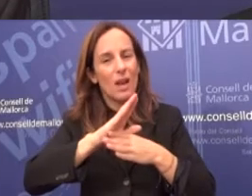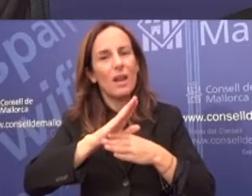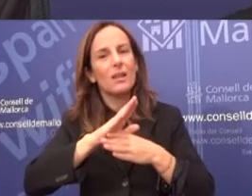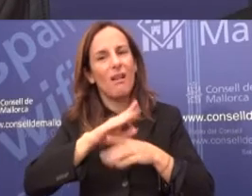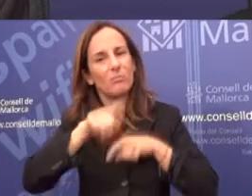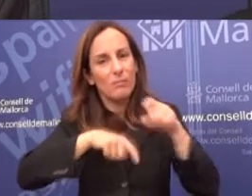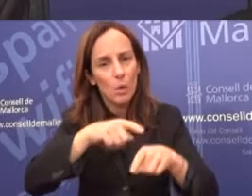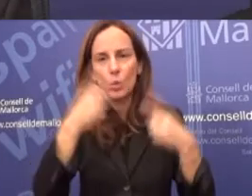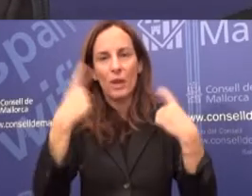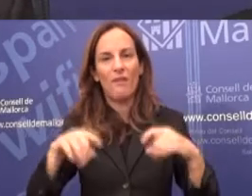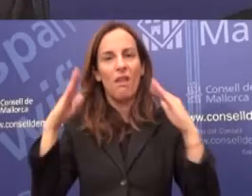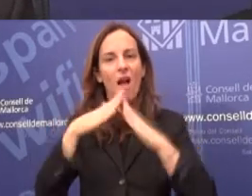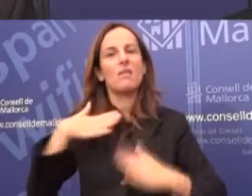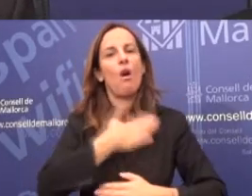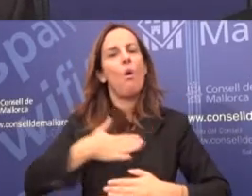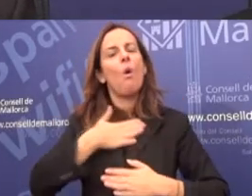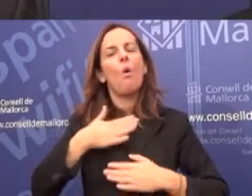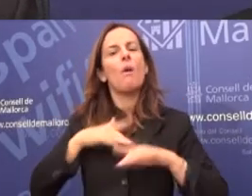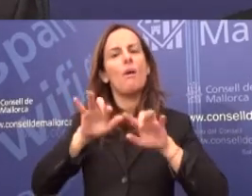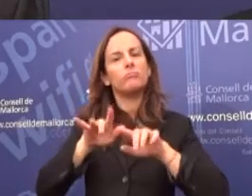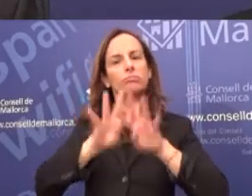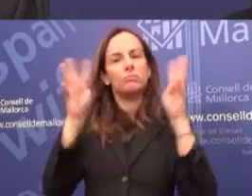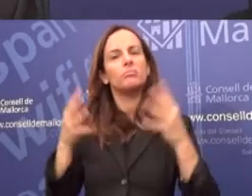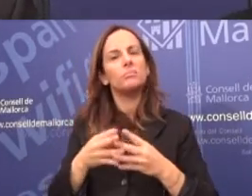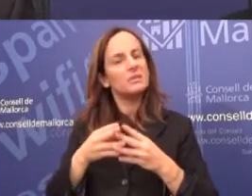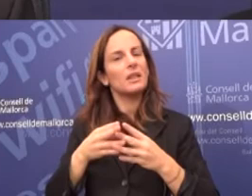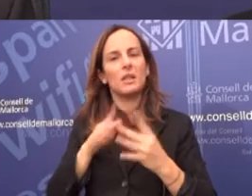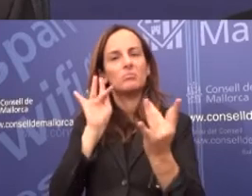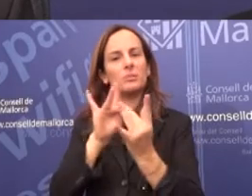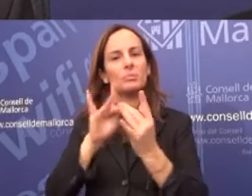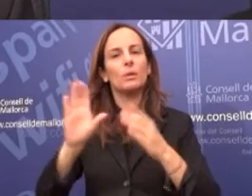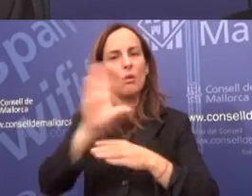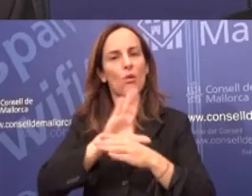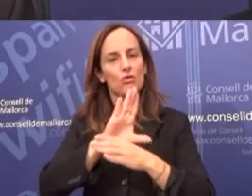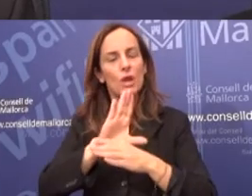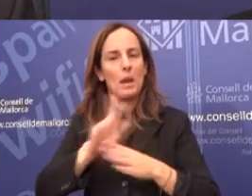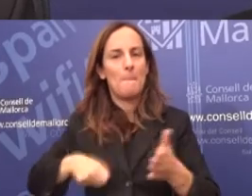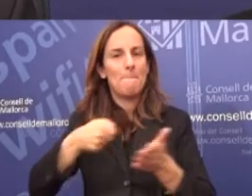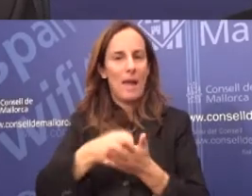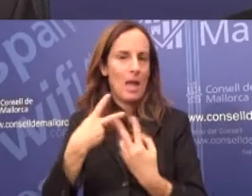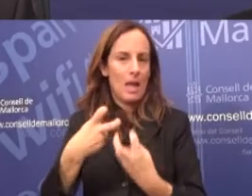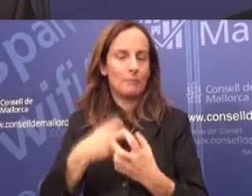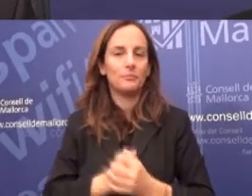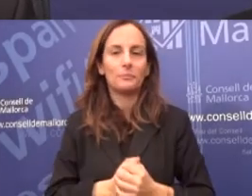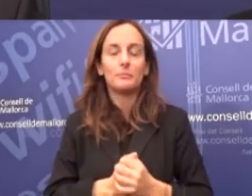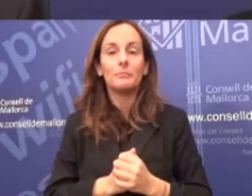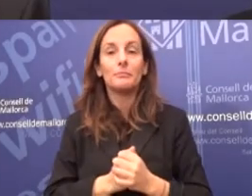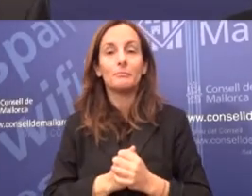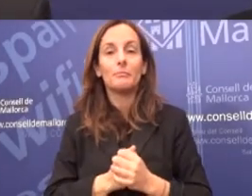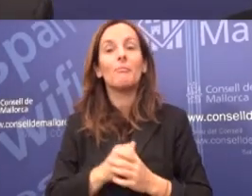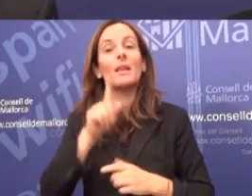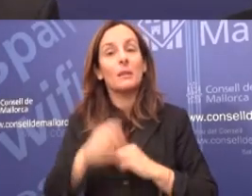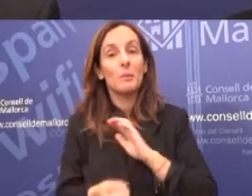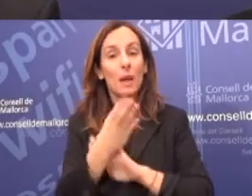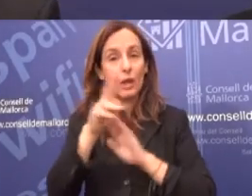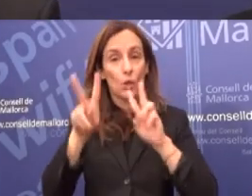un Consell i se pugui pagar tot el que fa referència, depòsits i tasses per internet. També, en